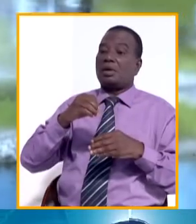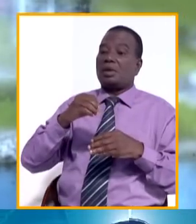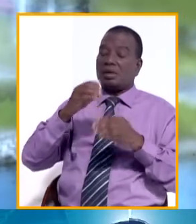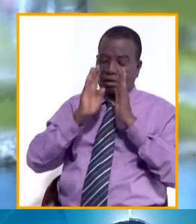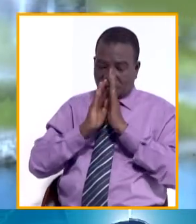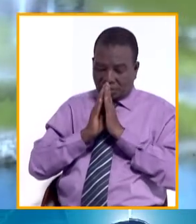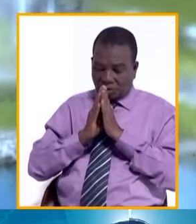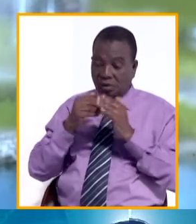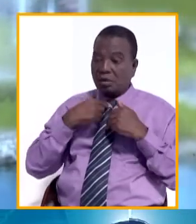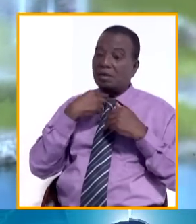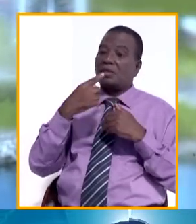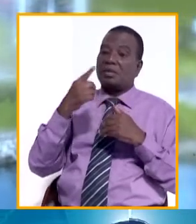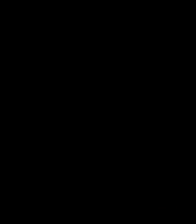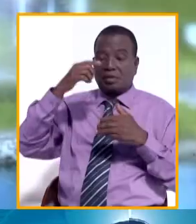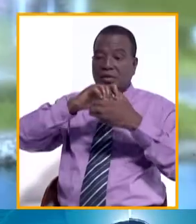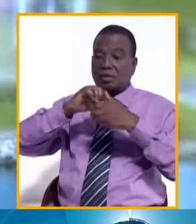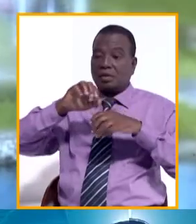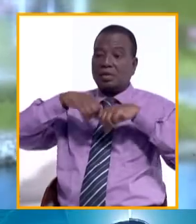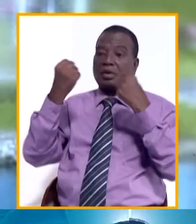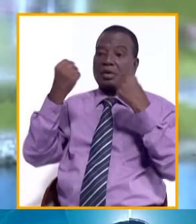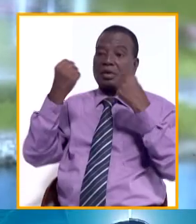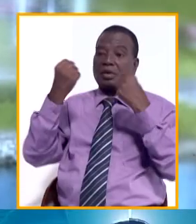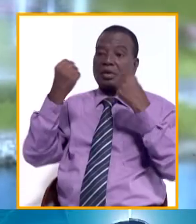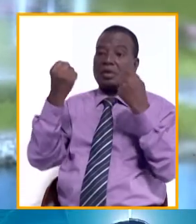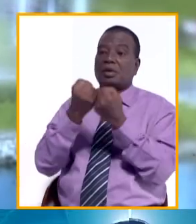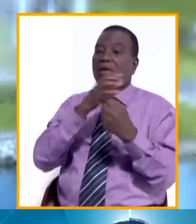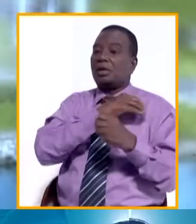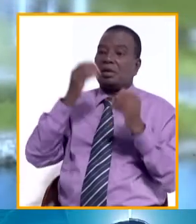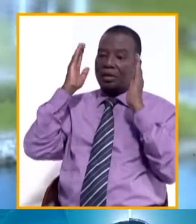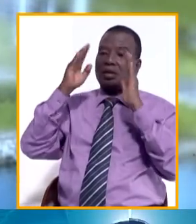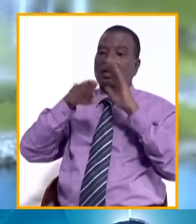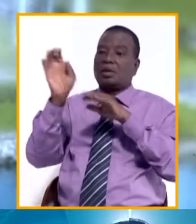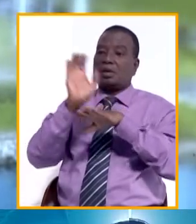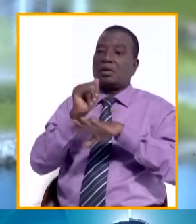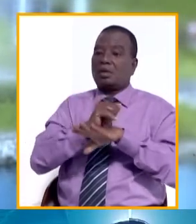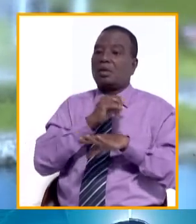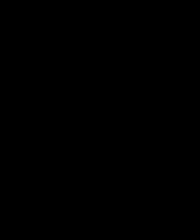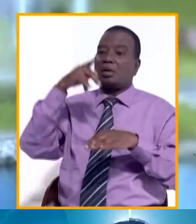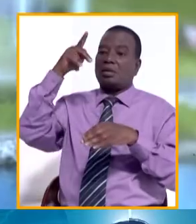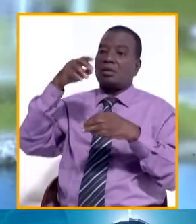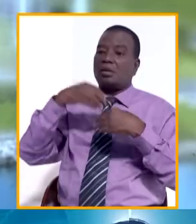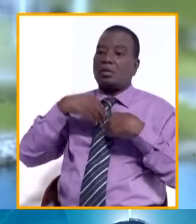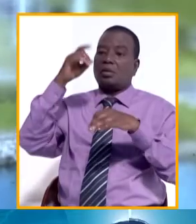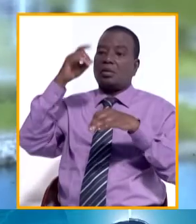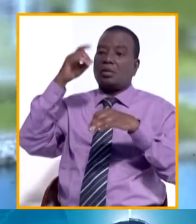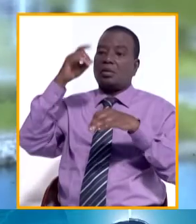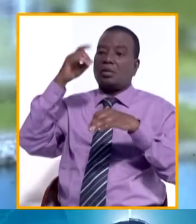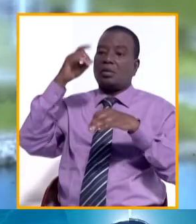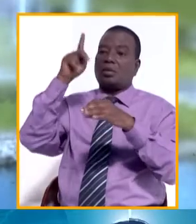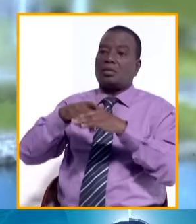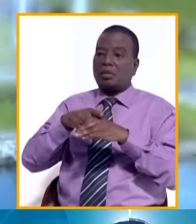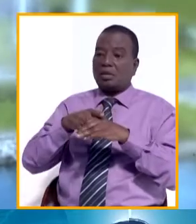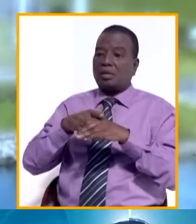» prières ont été dites pour la paix et la cohésion sociale. » T'as été dit en Côte d'Ivoire. » On prépare à cette prière plusieurs mois. » Le gouvernement,